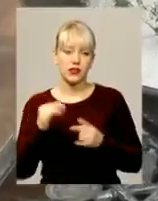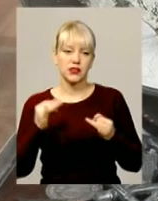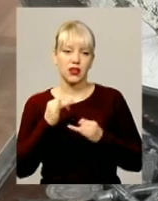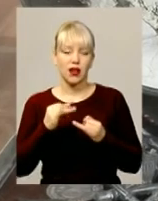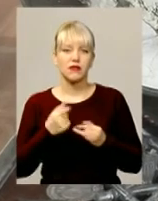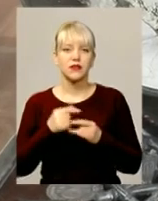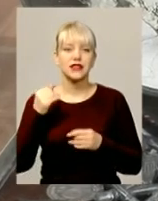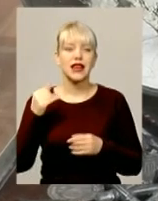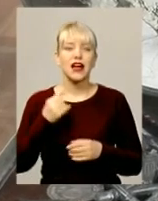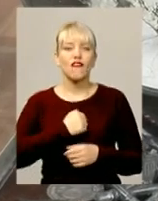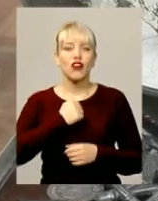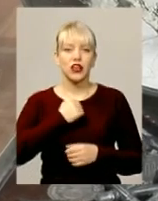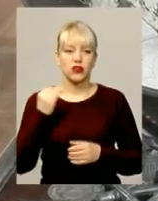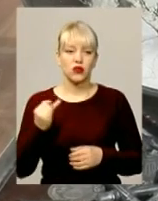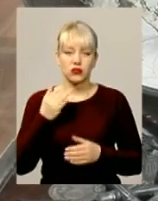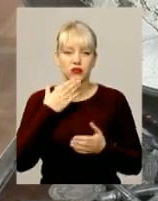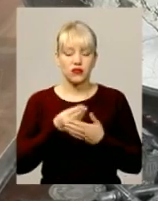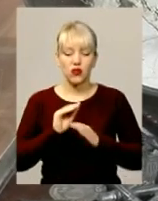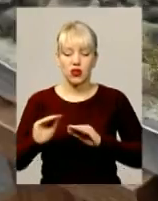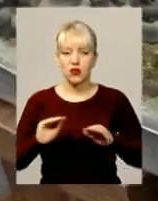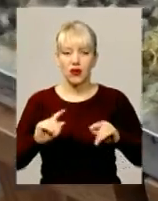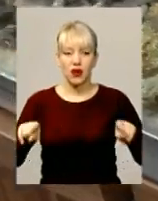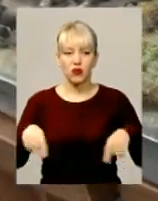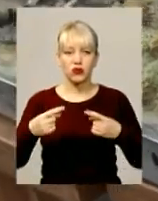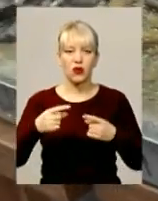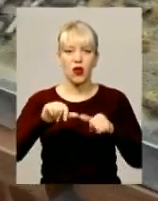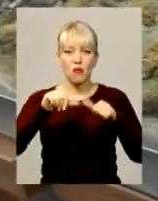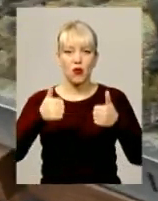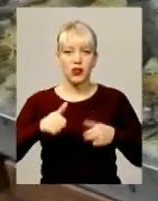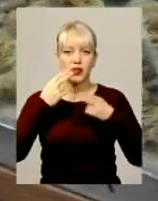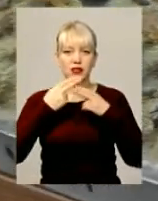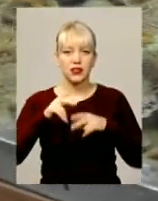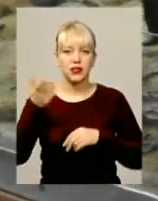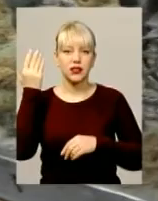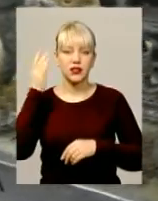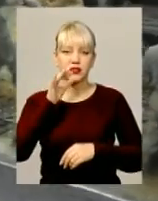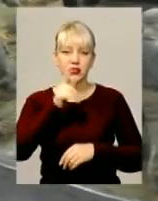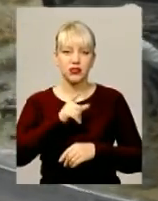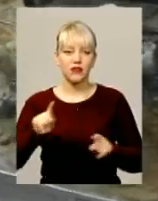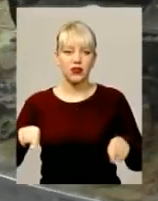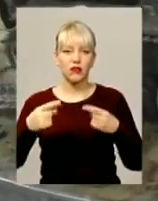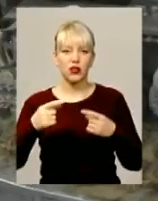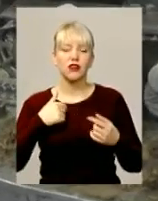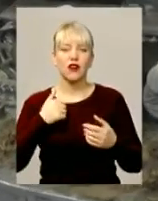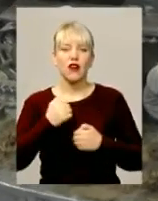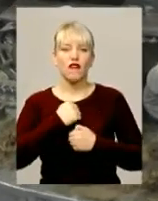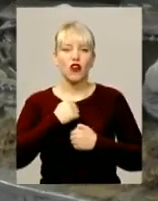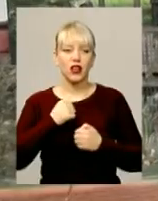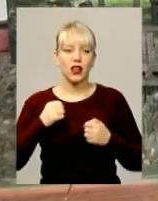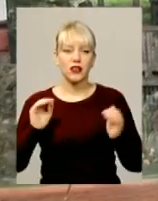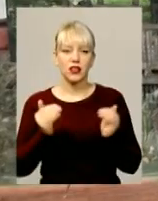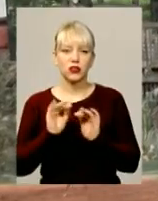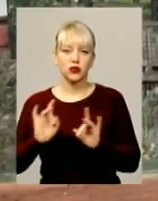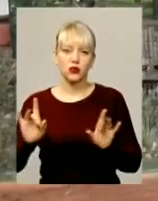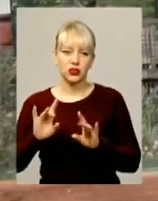військовою історією. У своїй експозиції він реконструював моделі техніки тих часів, відтворив воєнні сюжети та представив діарами